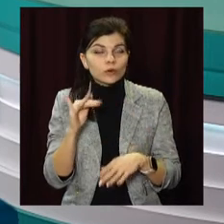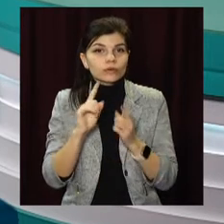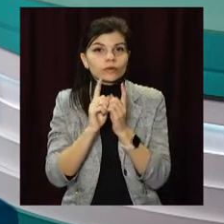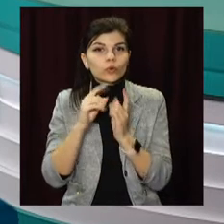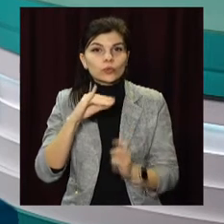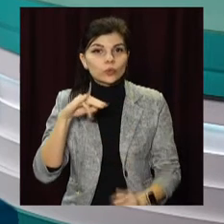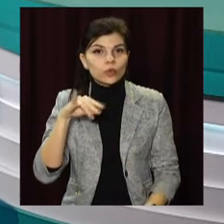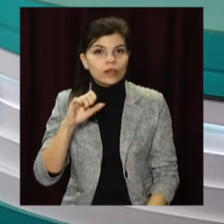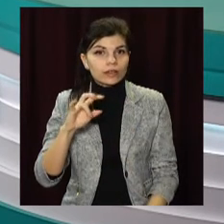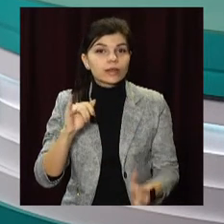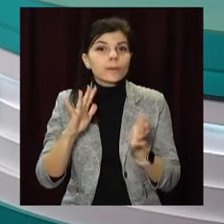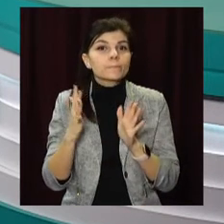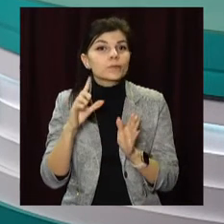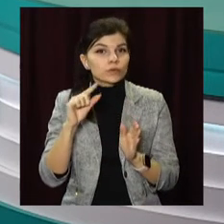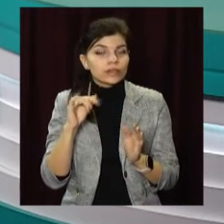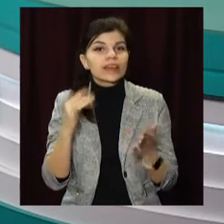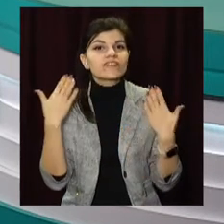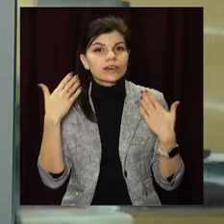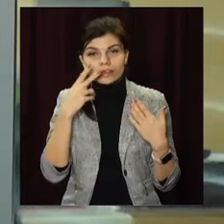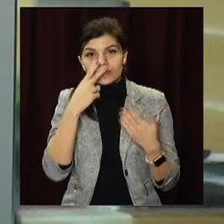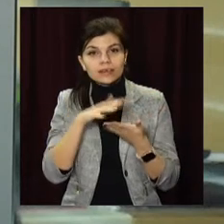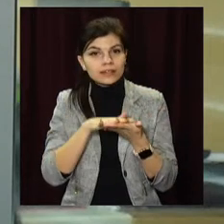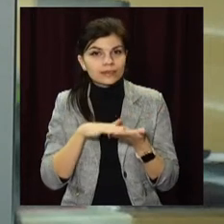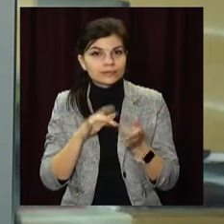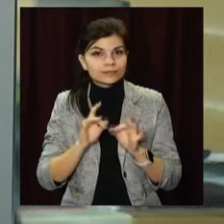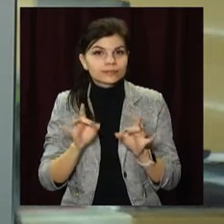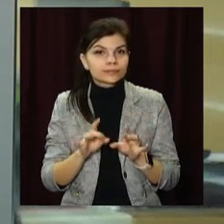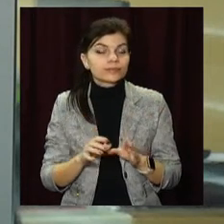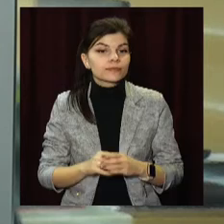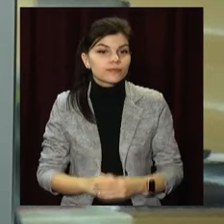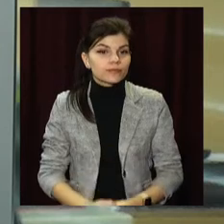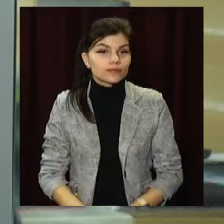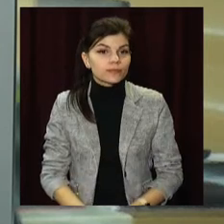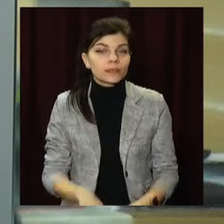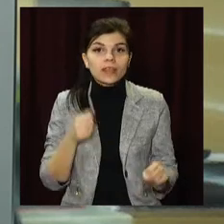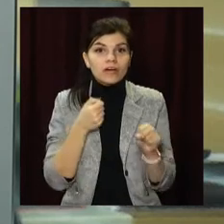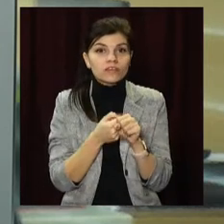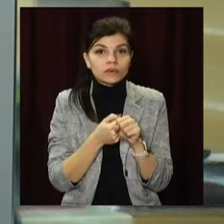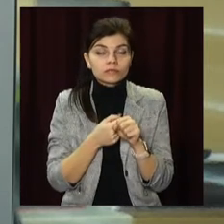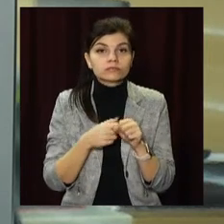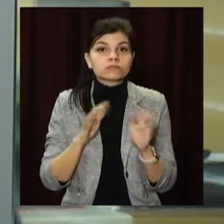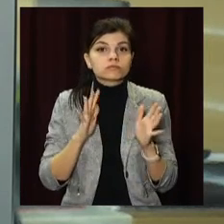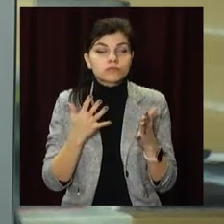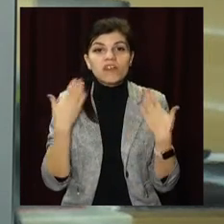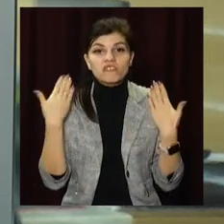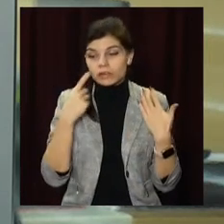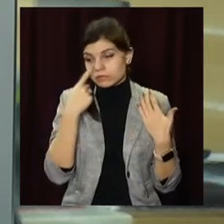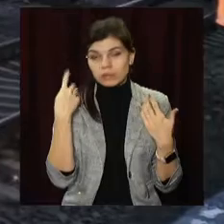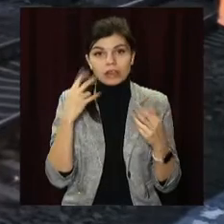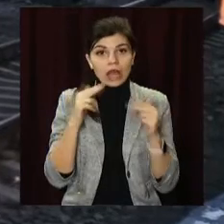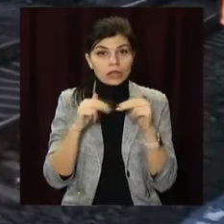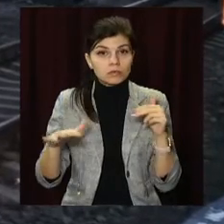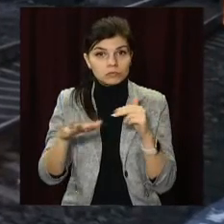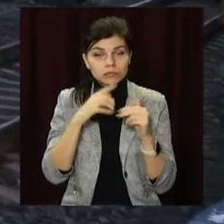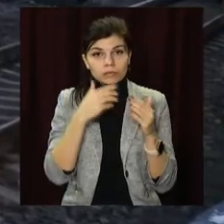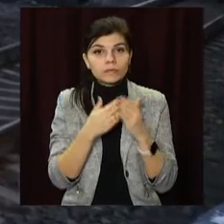Пуговкіна. І про події понеділка та вихідних дивіться далі. Аварія на залізниці сталася вихідними на Дніпропетровщині. Поблизу